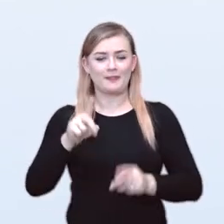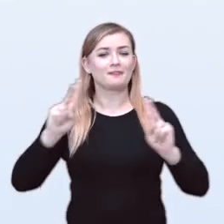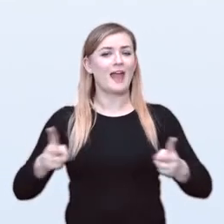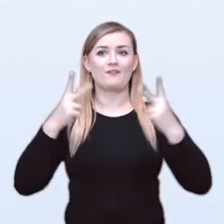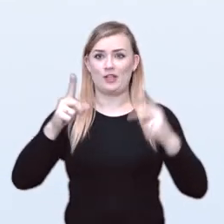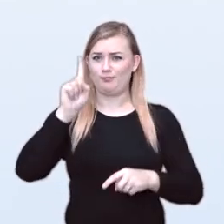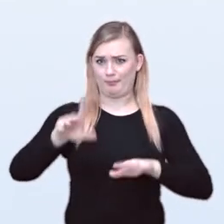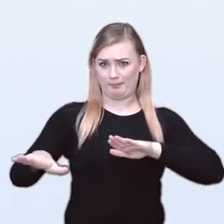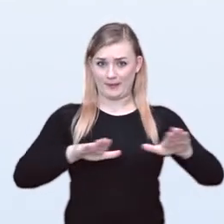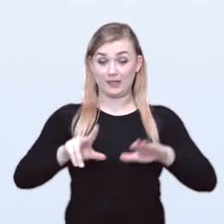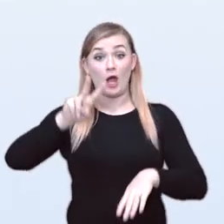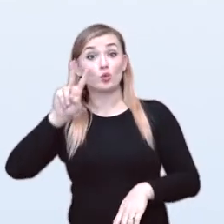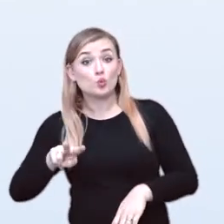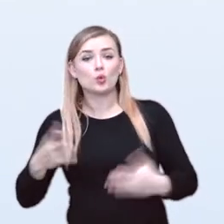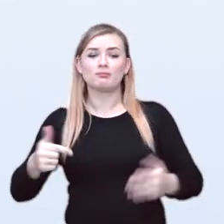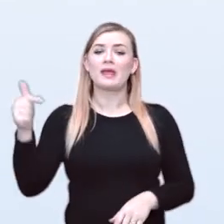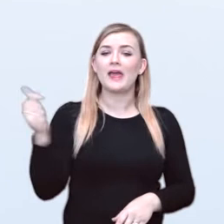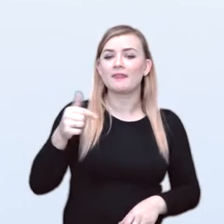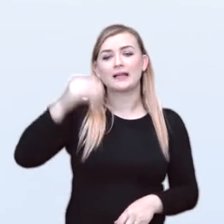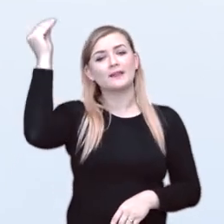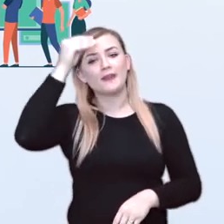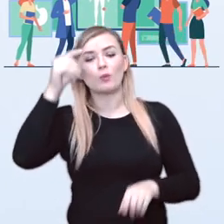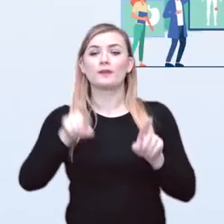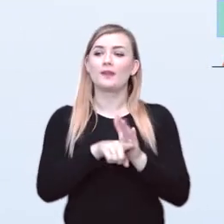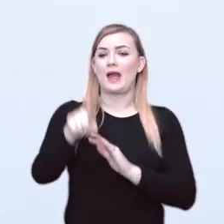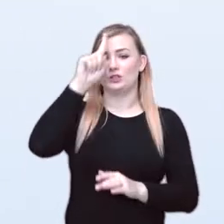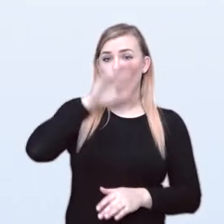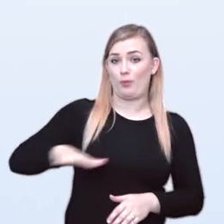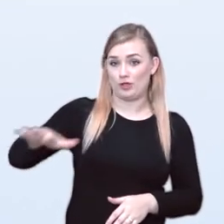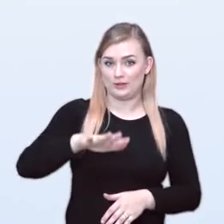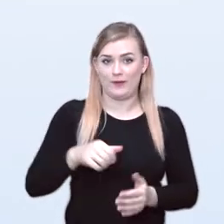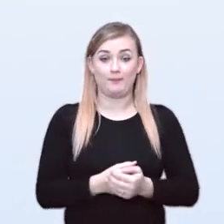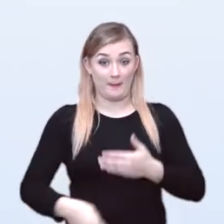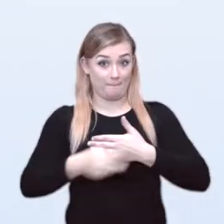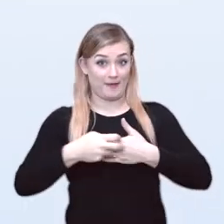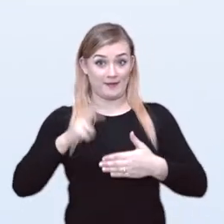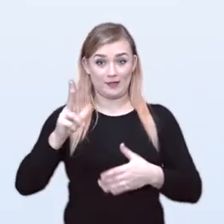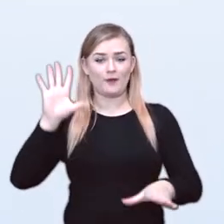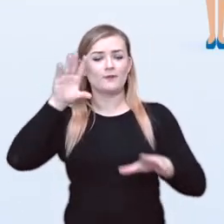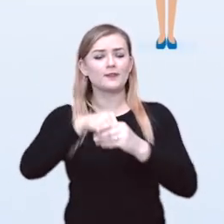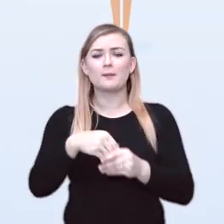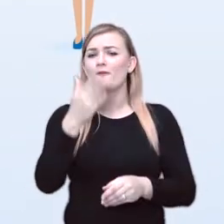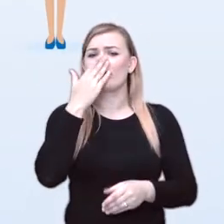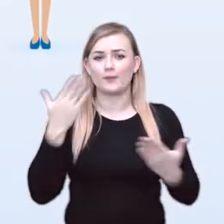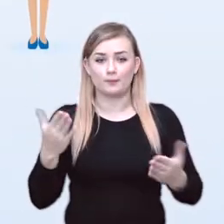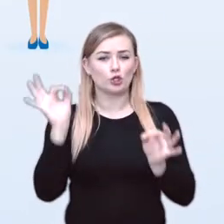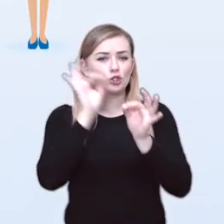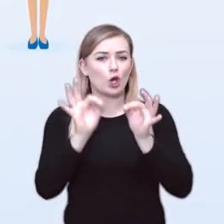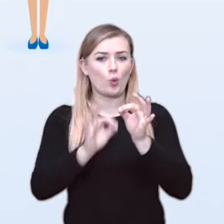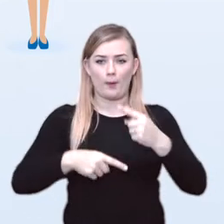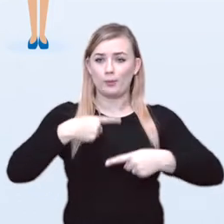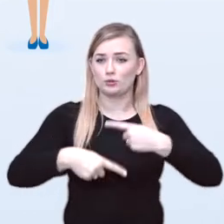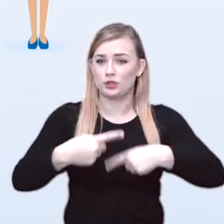są nadrzędne w stosunku do interesu nauki oraz społeczeństwa. Badania kliniczne podlegają bardzo